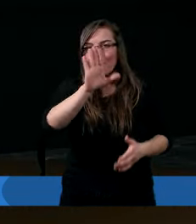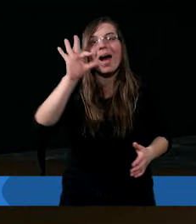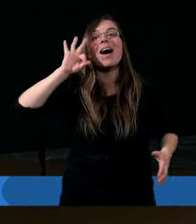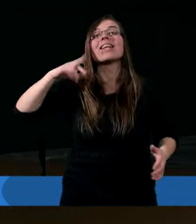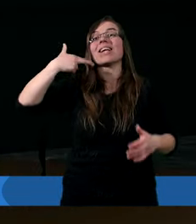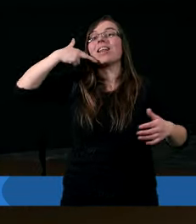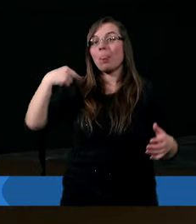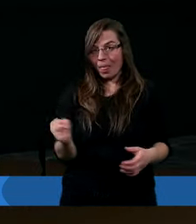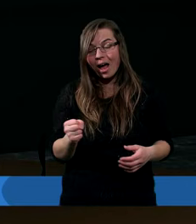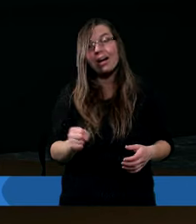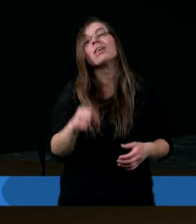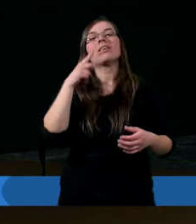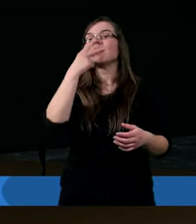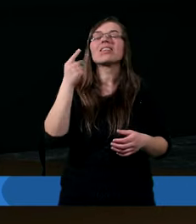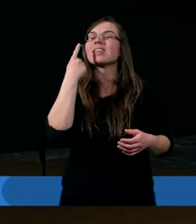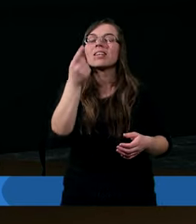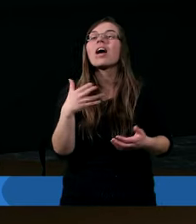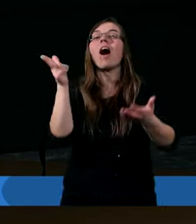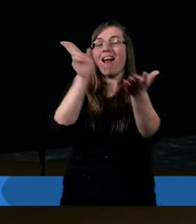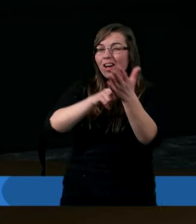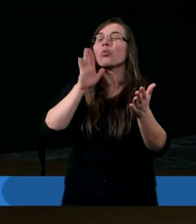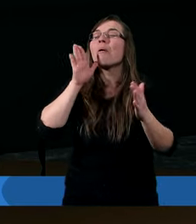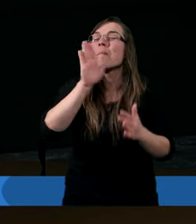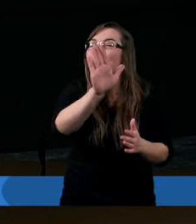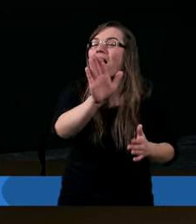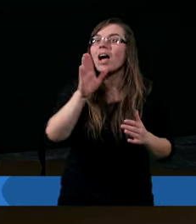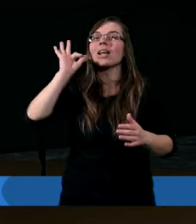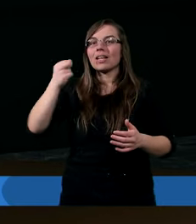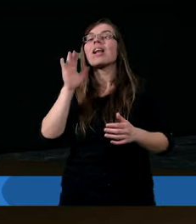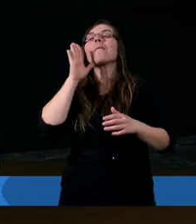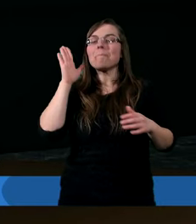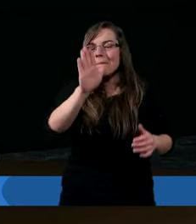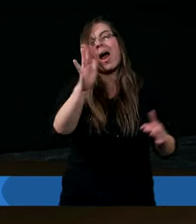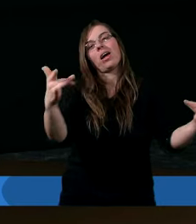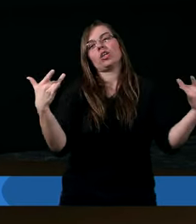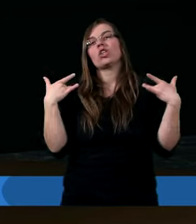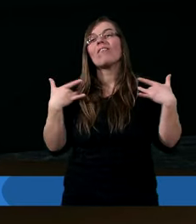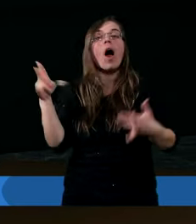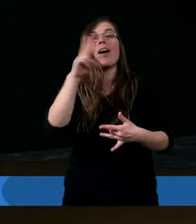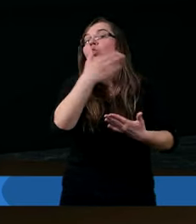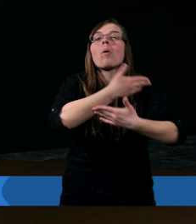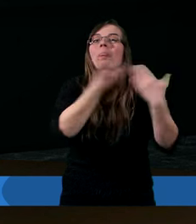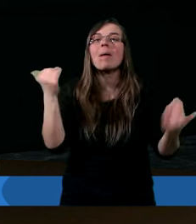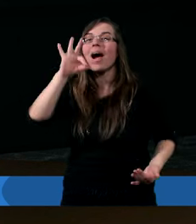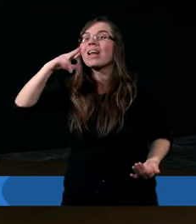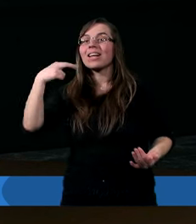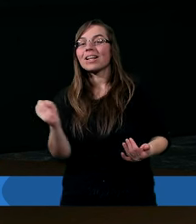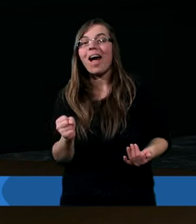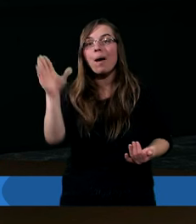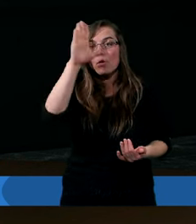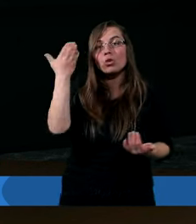ma Syna, nie raz, ale który ma Syna, ma żywot, a kto nie ma Syna